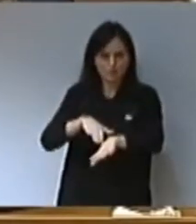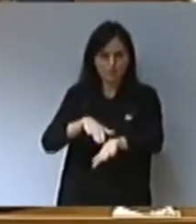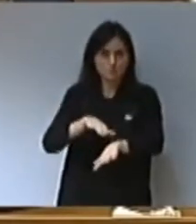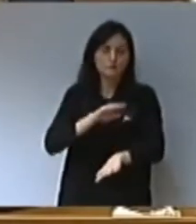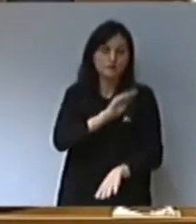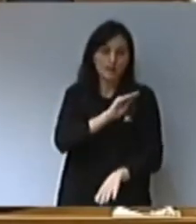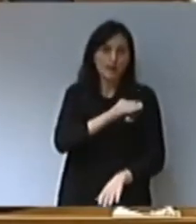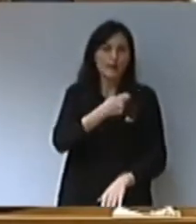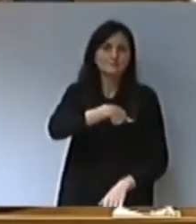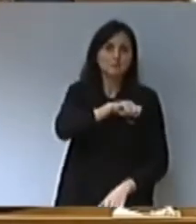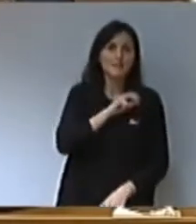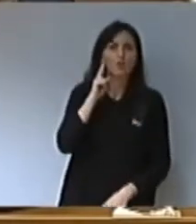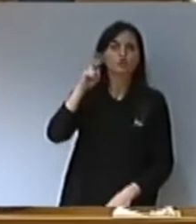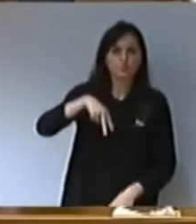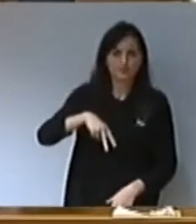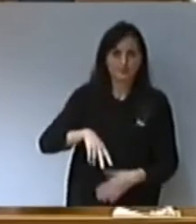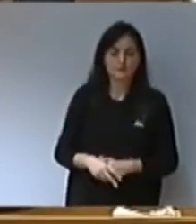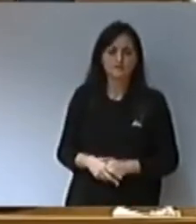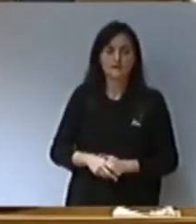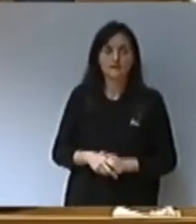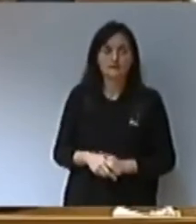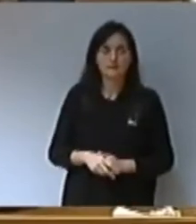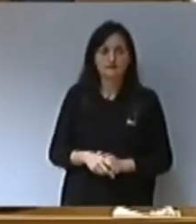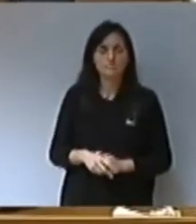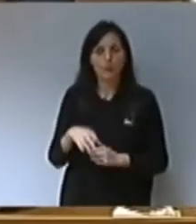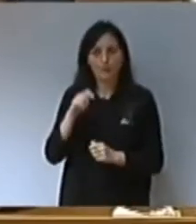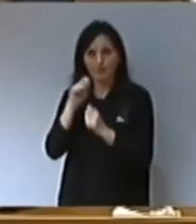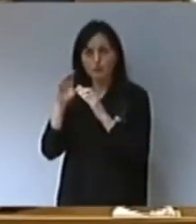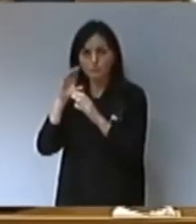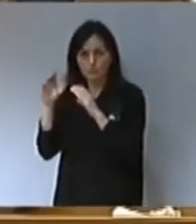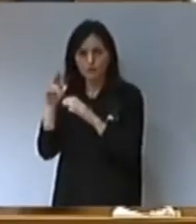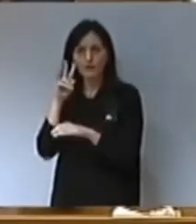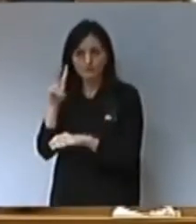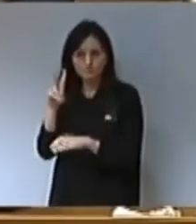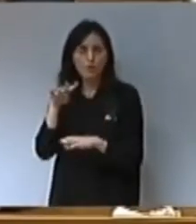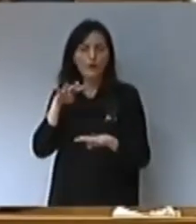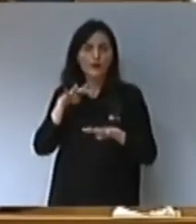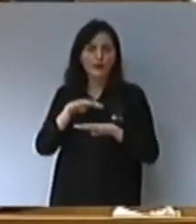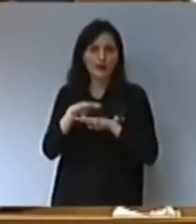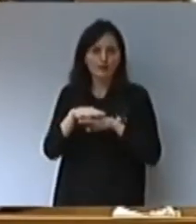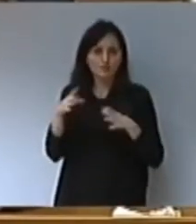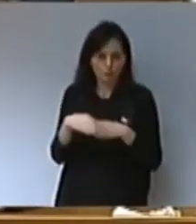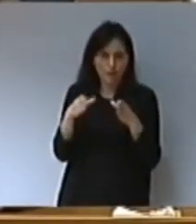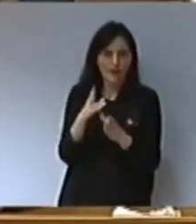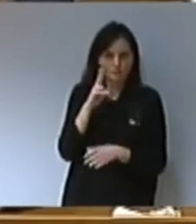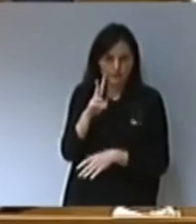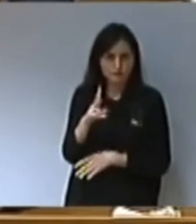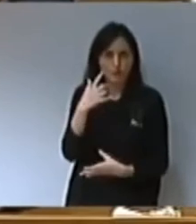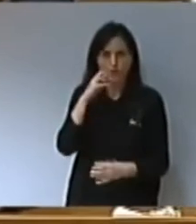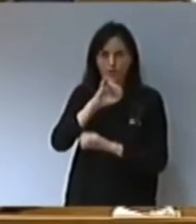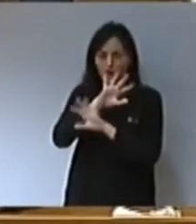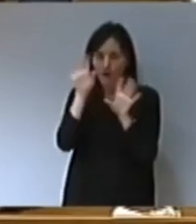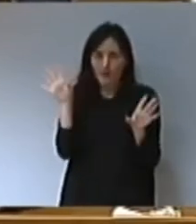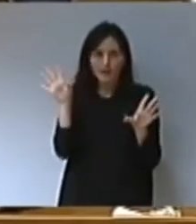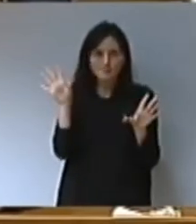Espanya 2000. I si vareu veure els mitjans de comunicació o les xarxes socials, veuríeu clarament una